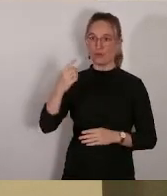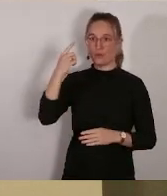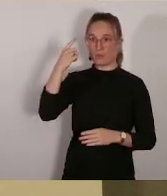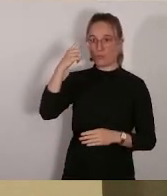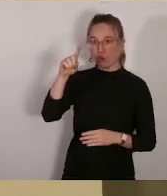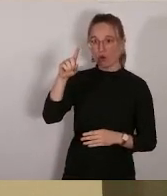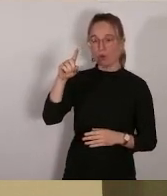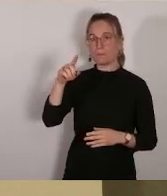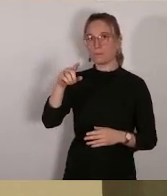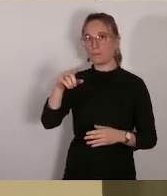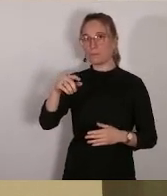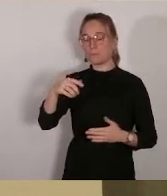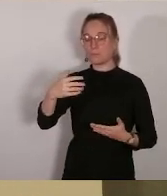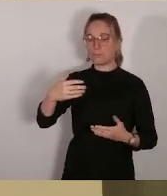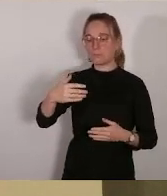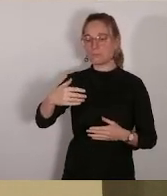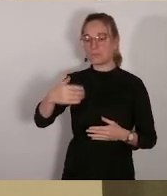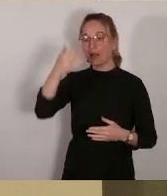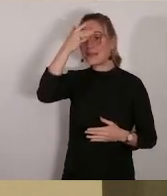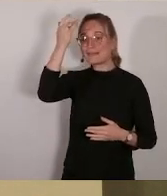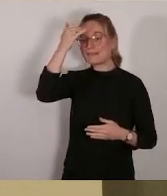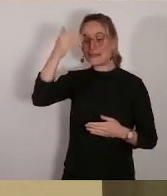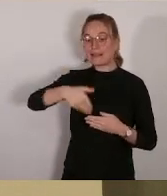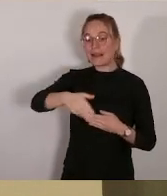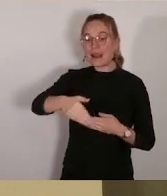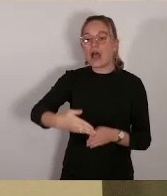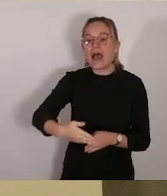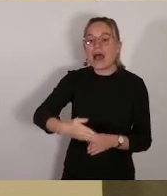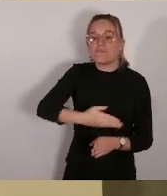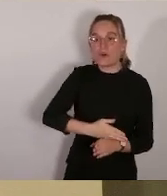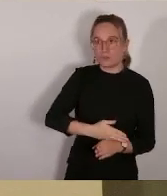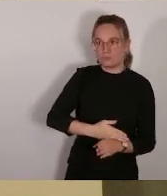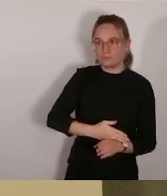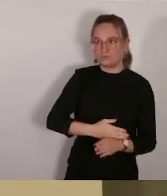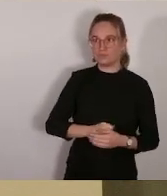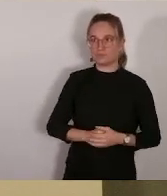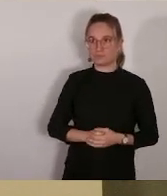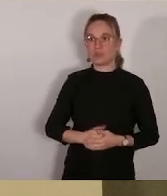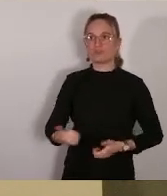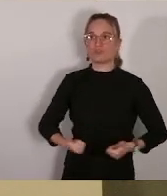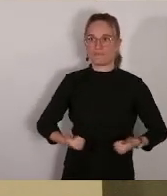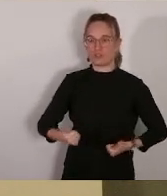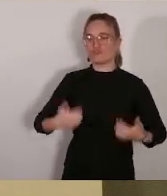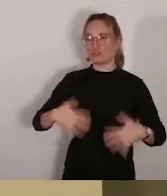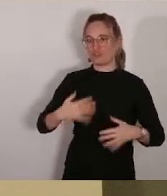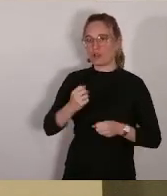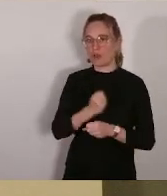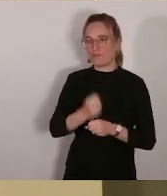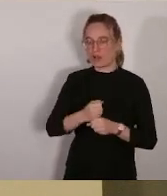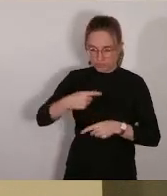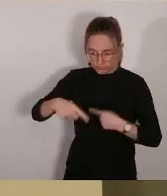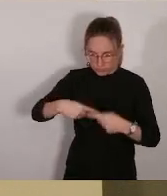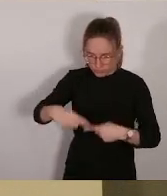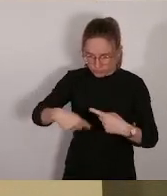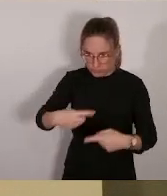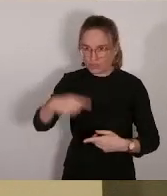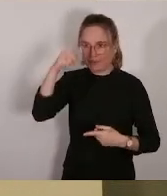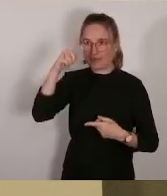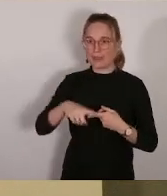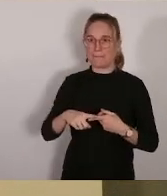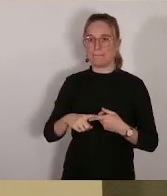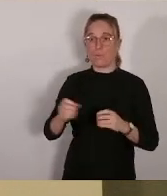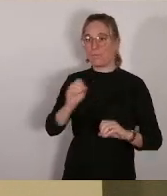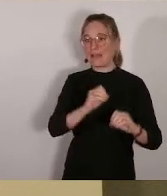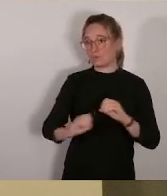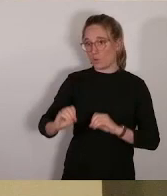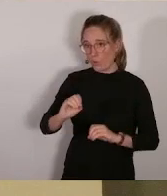'école logiquement avant l'été et les services sont déjà au travail sur l'opération à tiroir puisque sur l'ancien bâtiment de l'école des